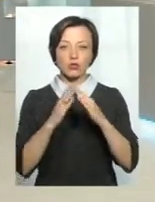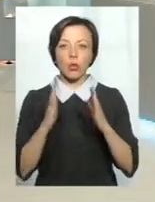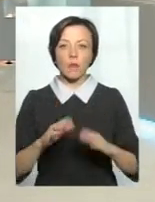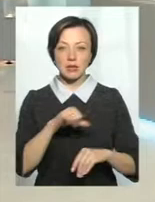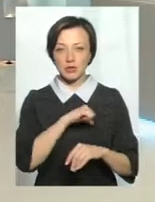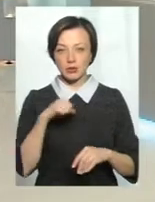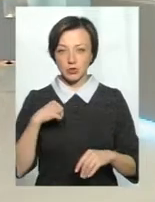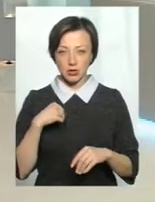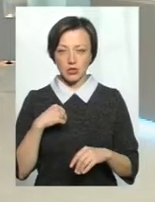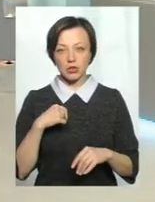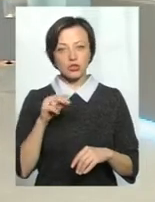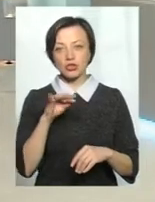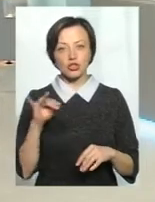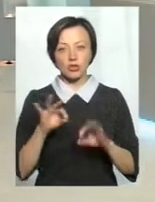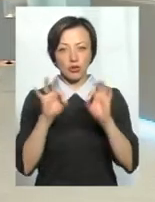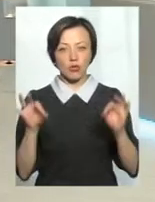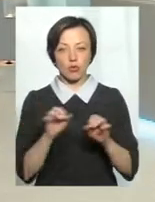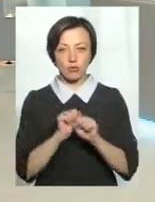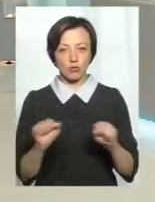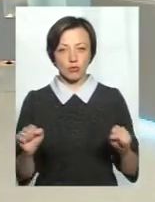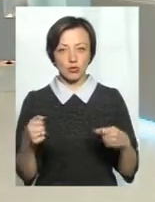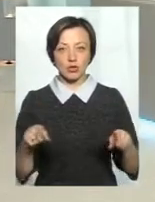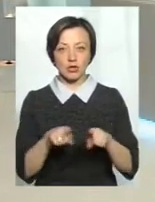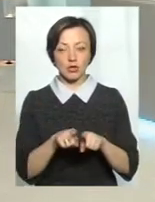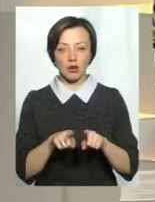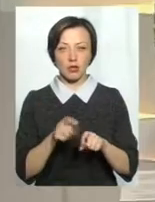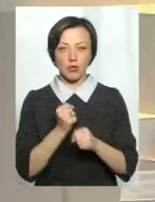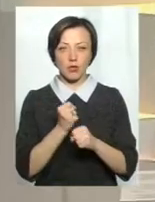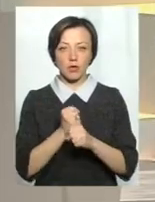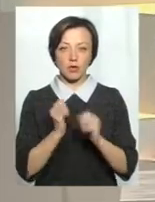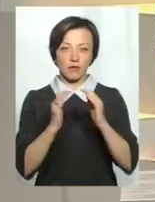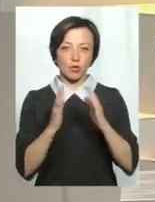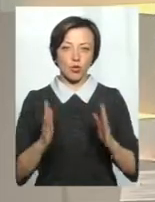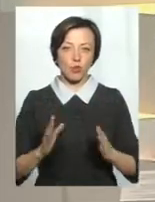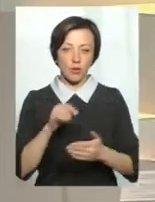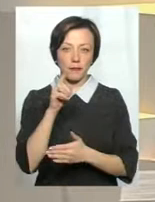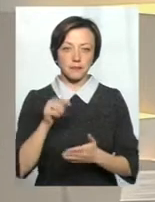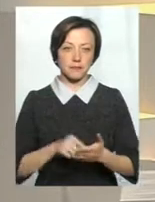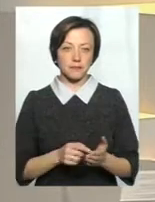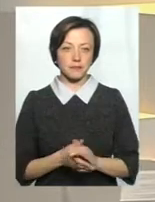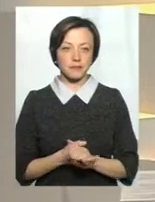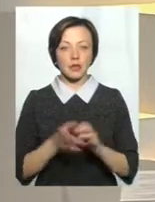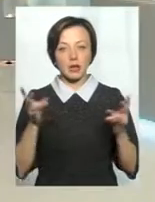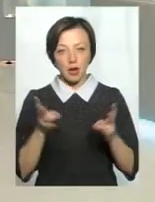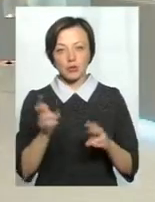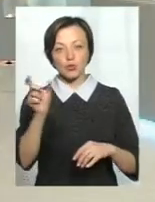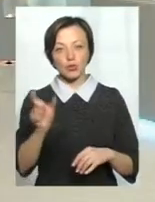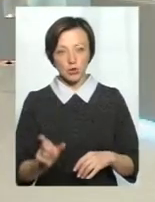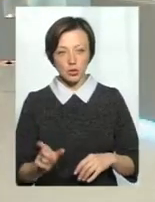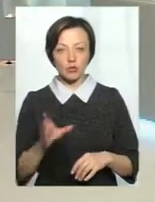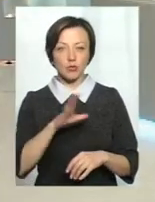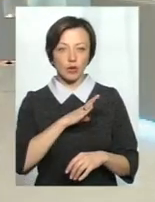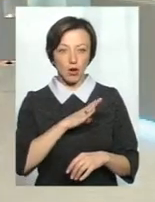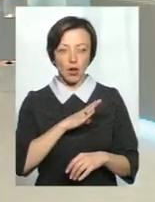є такі, чи ні в якому разі не можна практикувати щось подібне в домашніх умовах. Треба, щоб людина все-таки